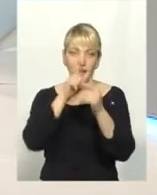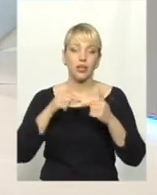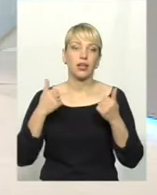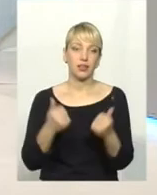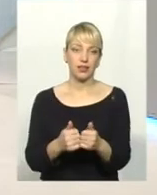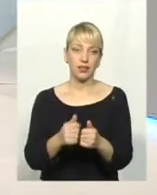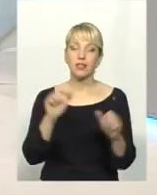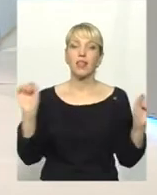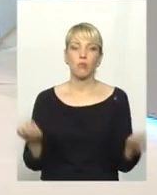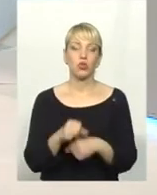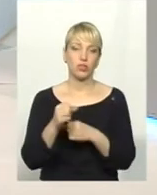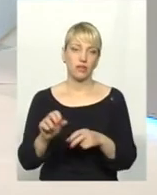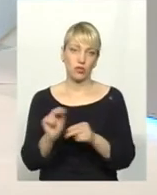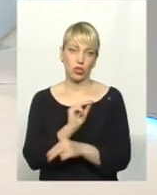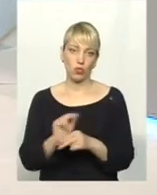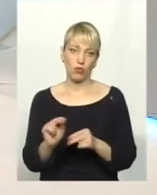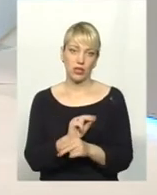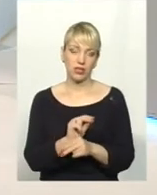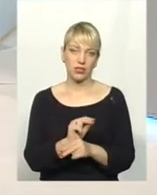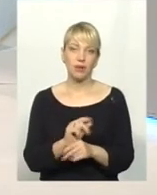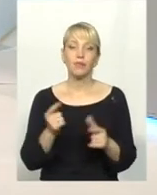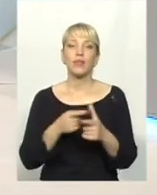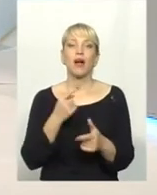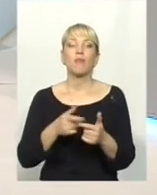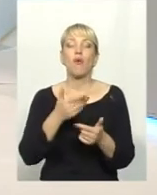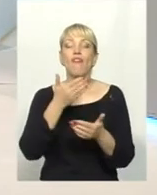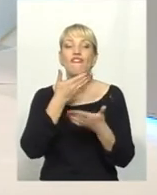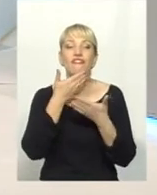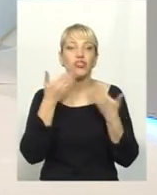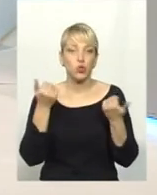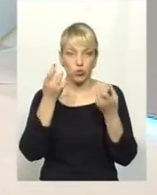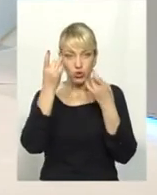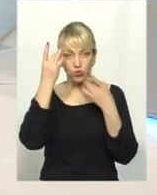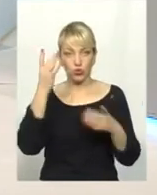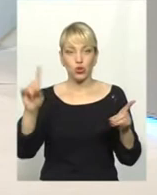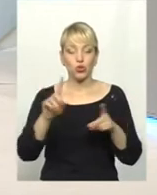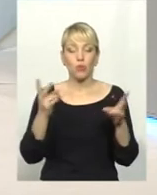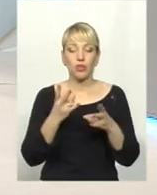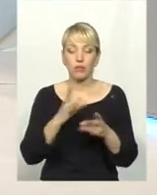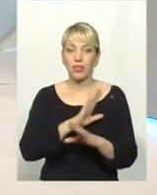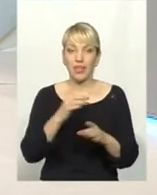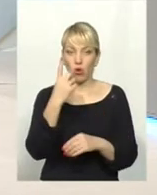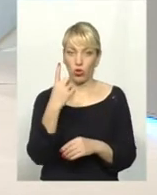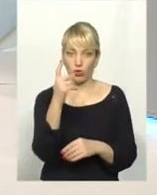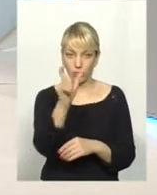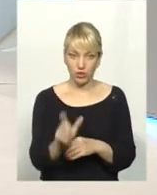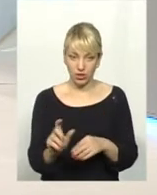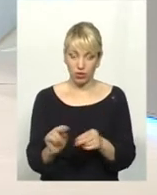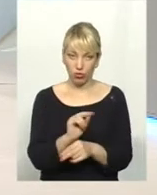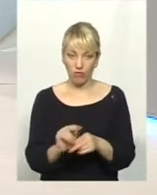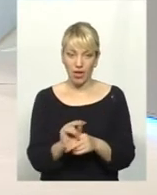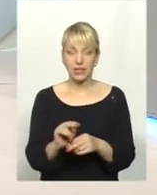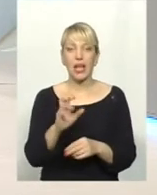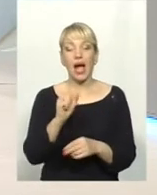лікуватися, або ж відсутність культури, що необхідно не самому лікуватися, насамперед, якщо якась проблема,